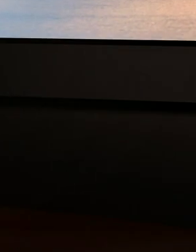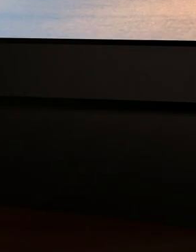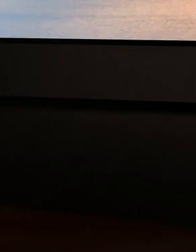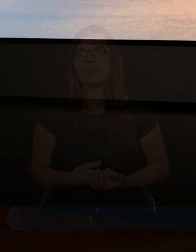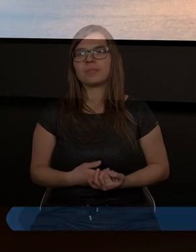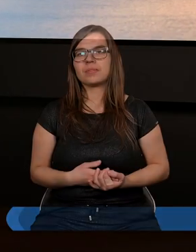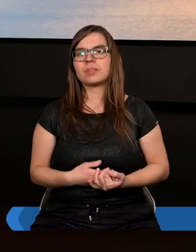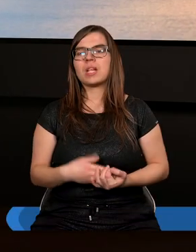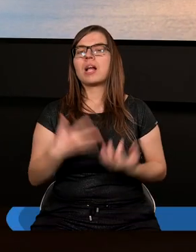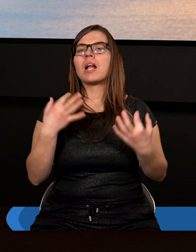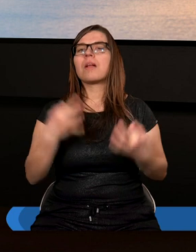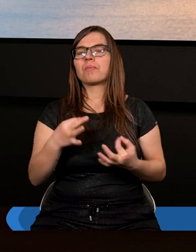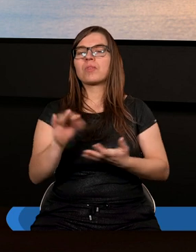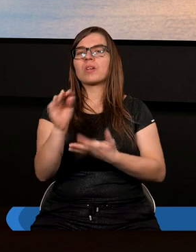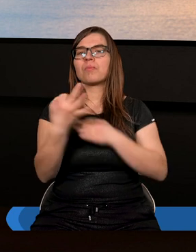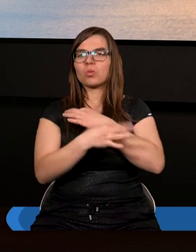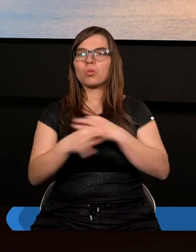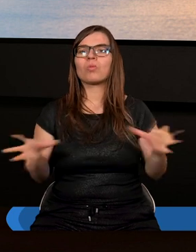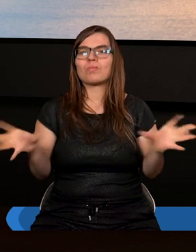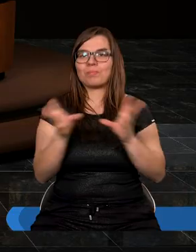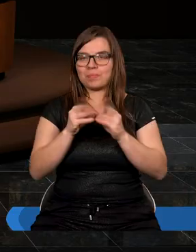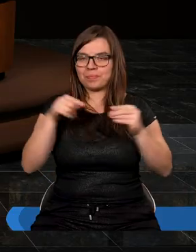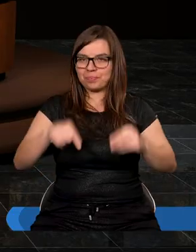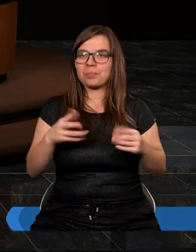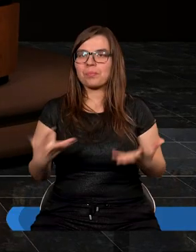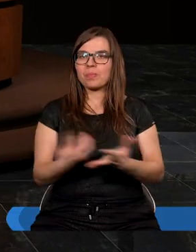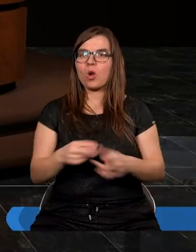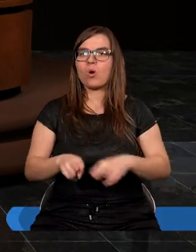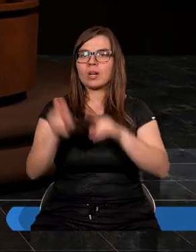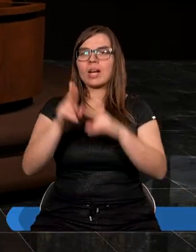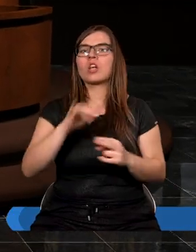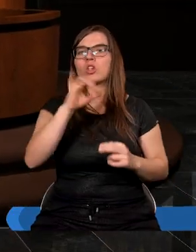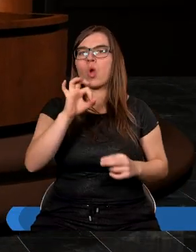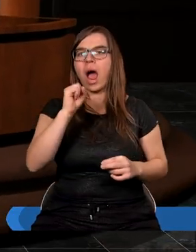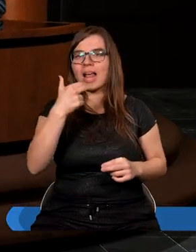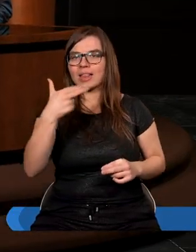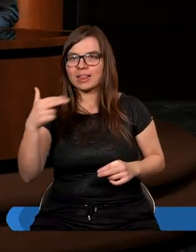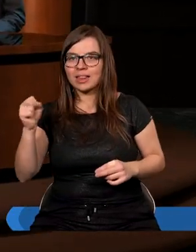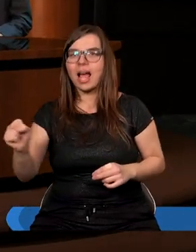W studium Pisma Świętego razem ze mną udział dzisiaj wezmą Joanna,